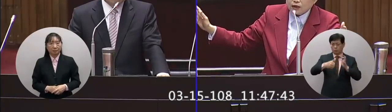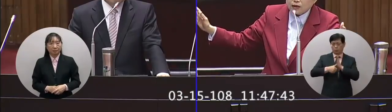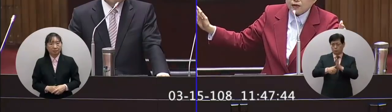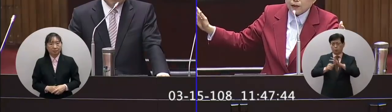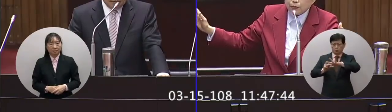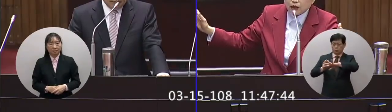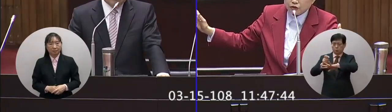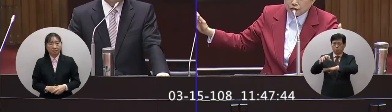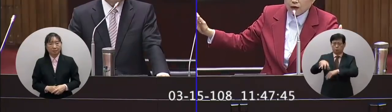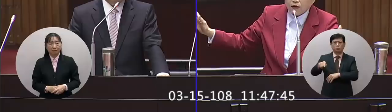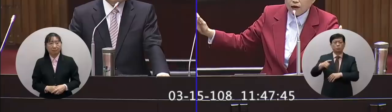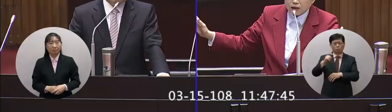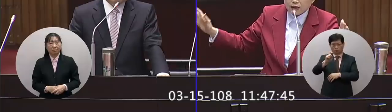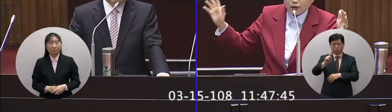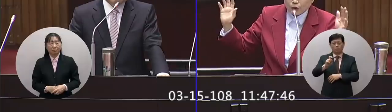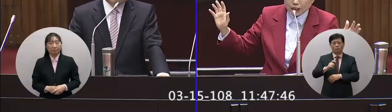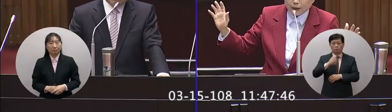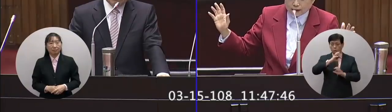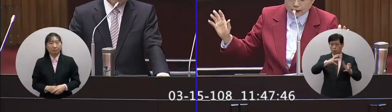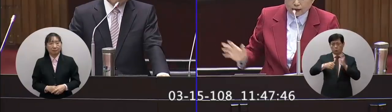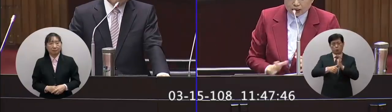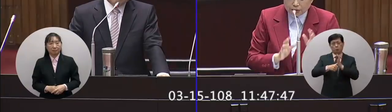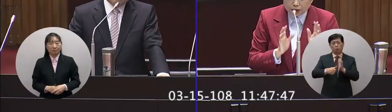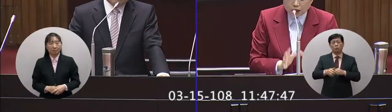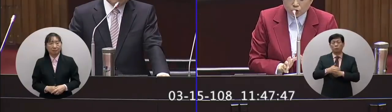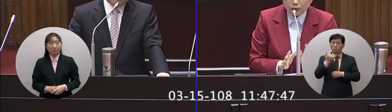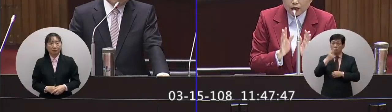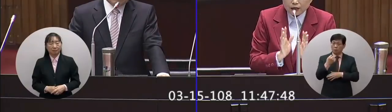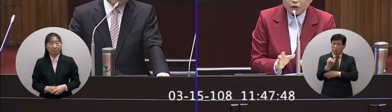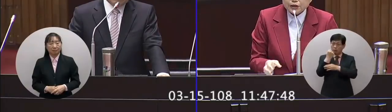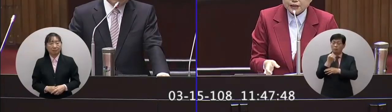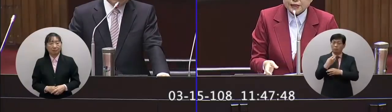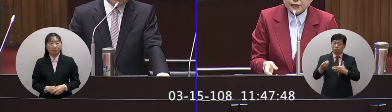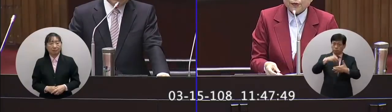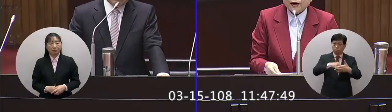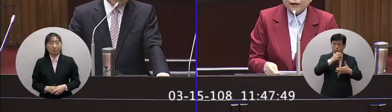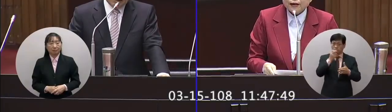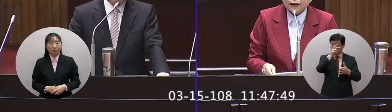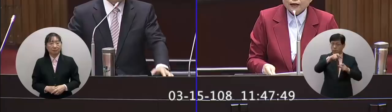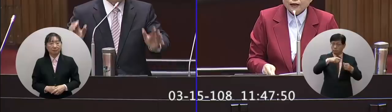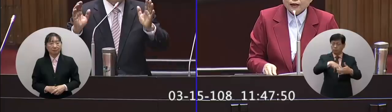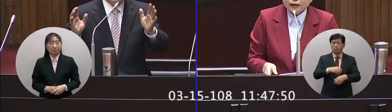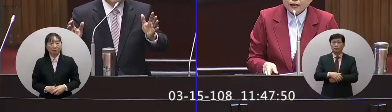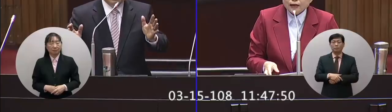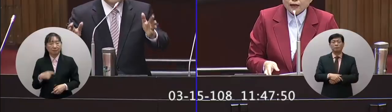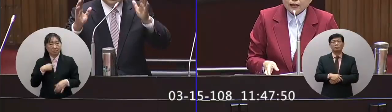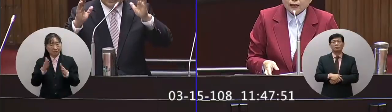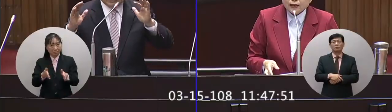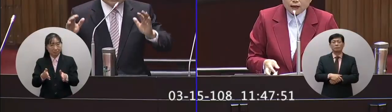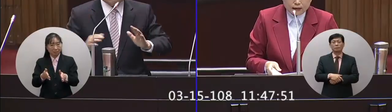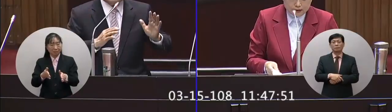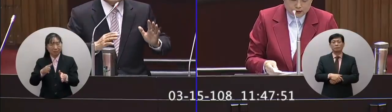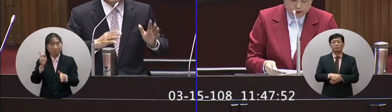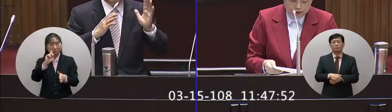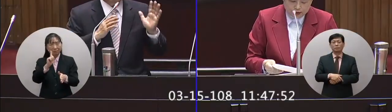觀光登山步道十條已經上了國際版了是不是支持我們納入前三計畫我對於